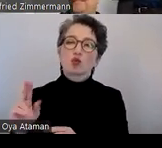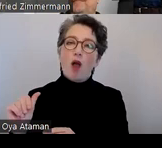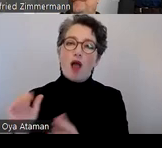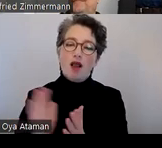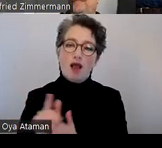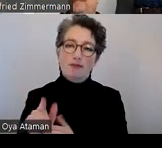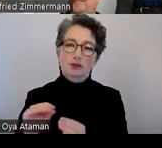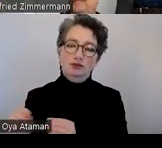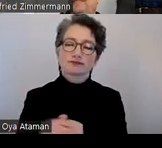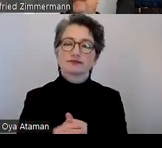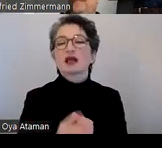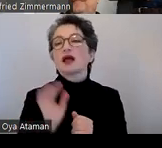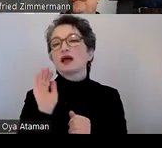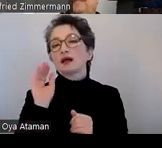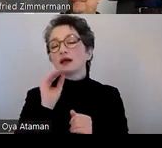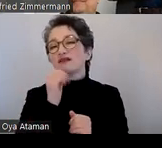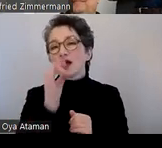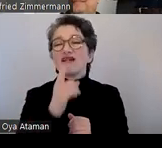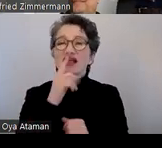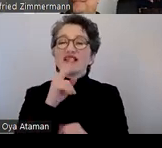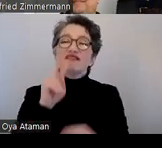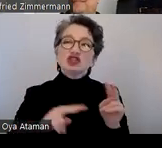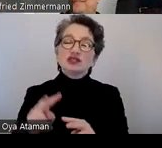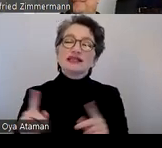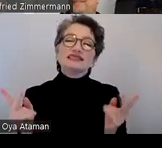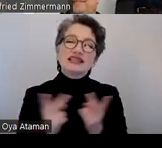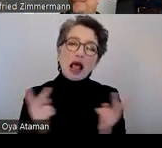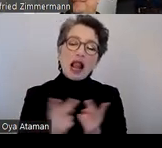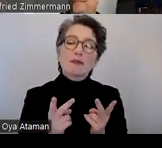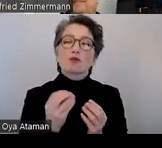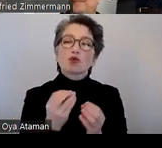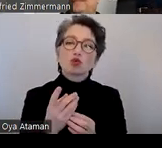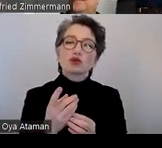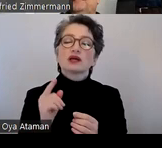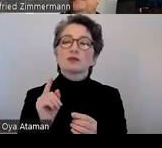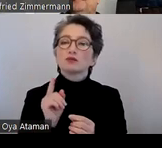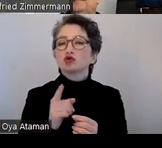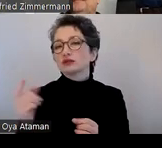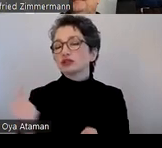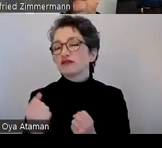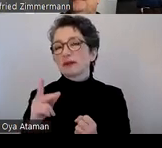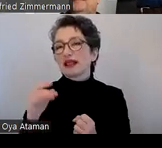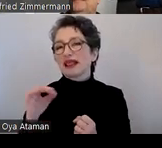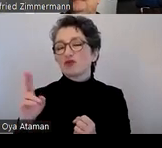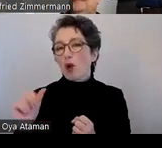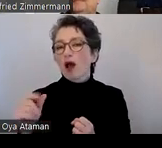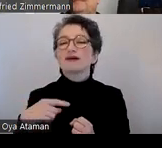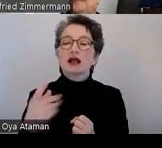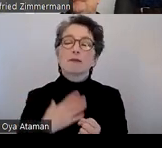unterschiedliche gleichgeartete Produkte uns mit PDF UA beschäftigen müssen da wäre meine Frage